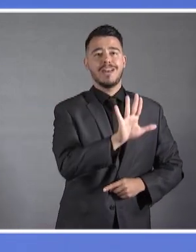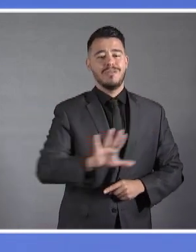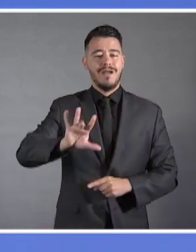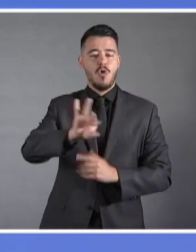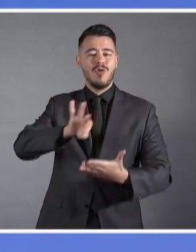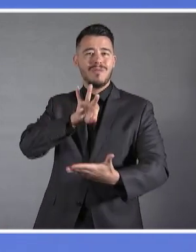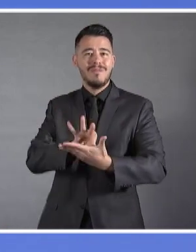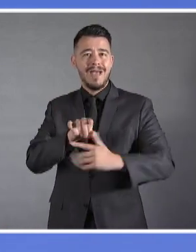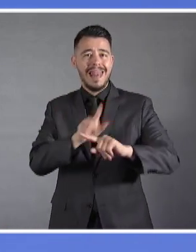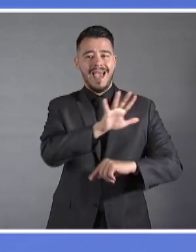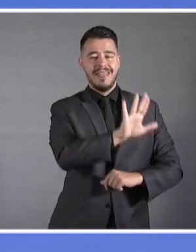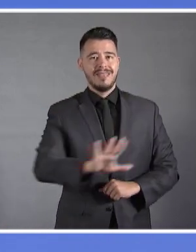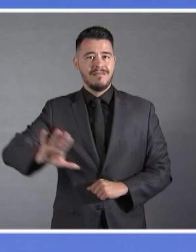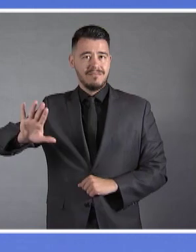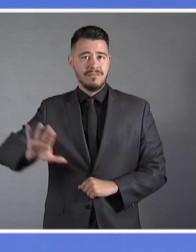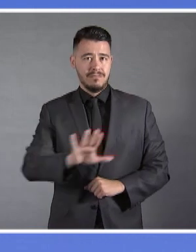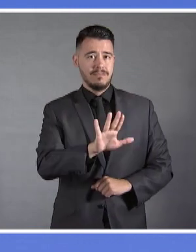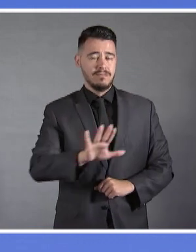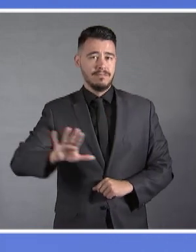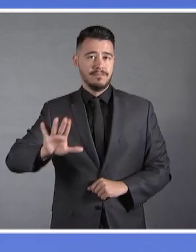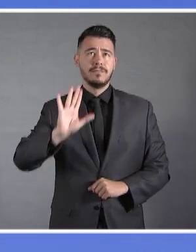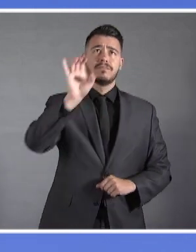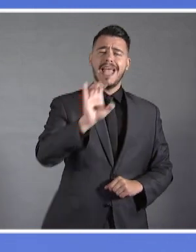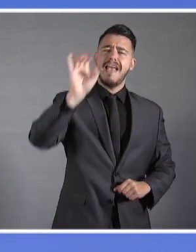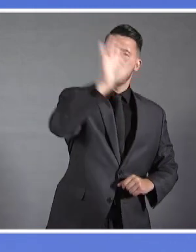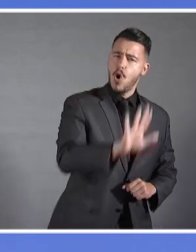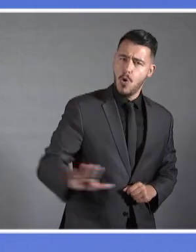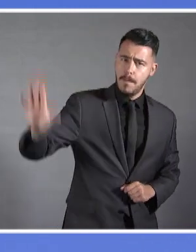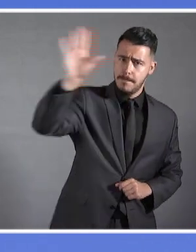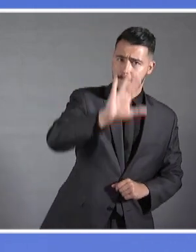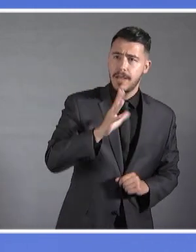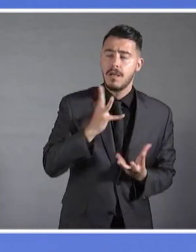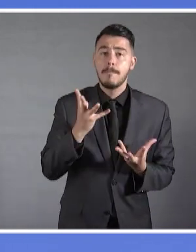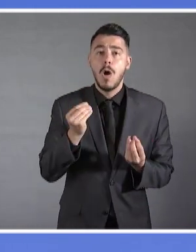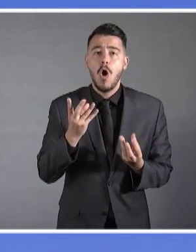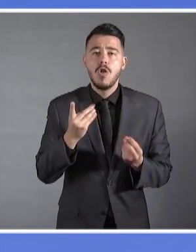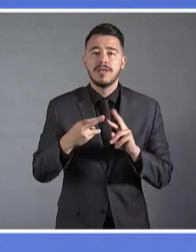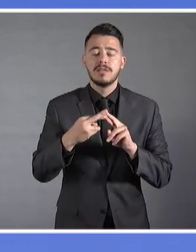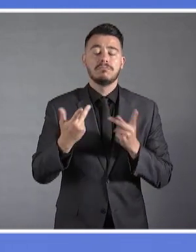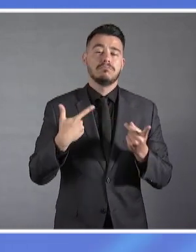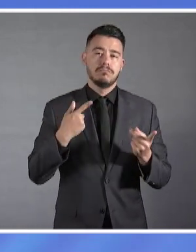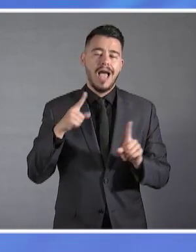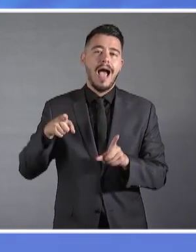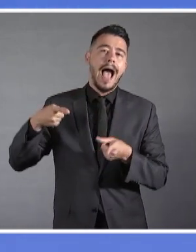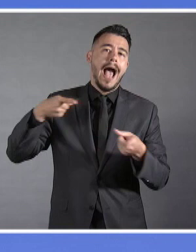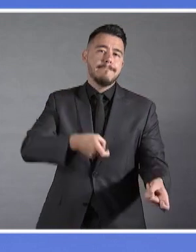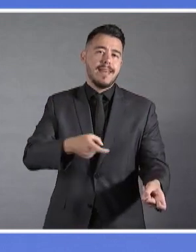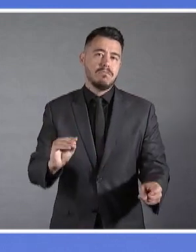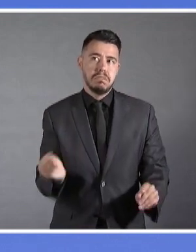ισχύως στον ευρύτερο ευρωπαϊκό χώρο απειλούνται. Και όσο και αν αυτό